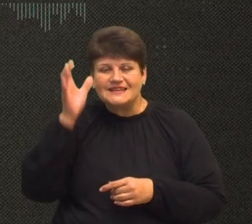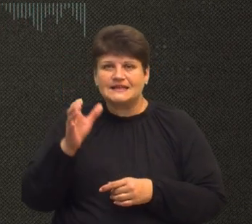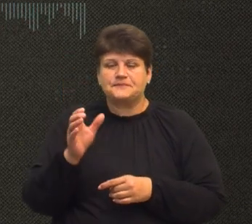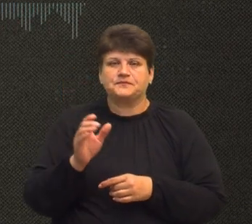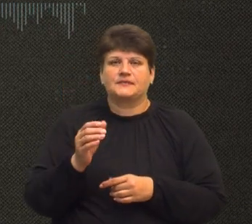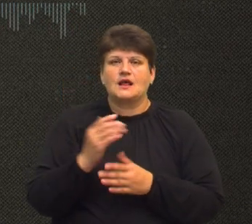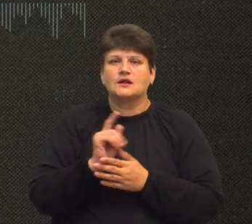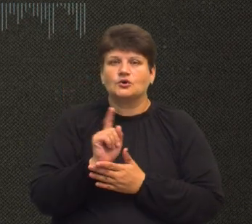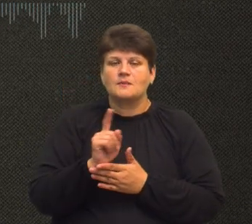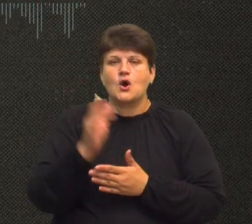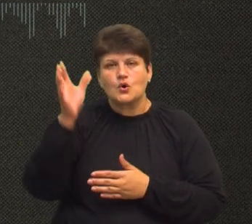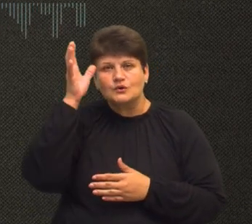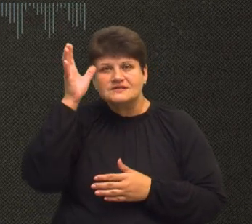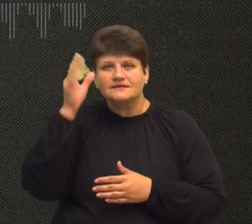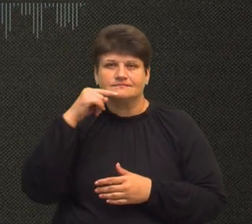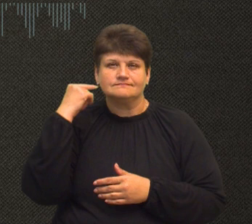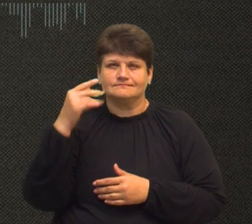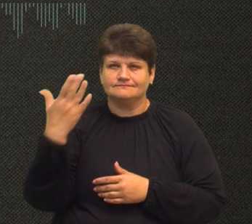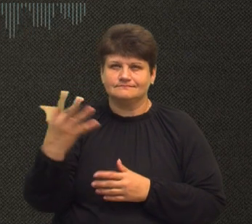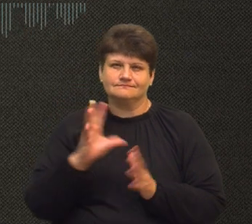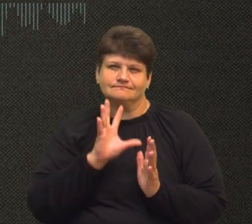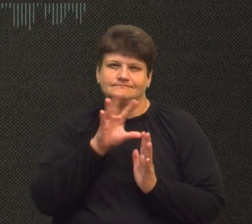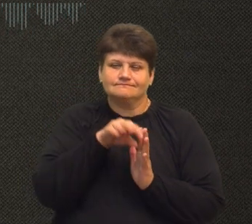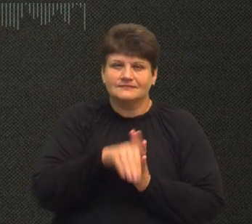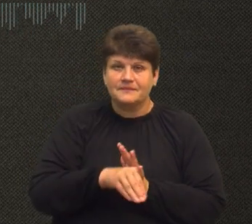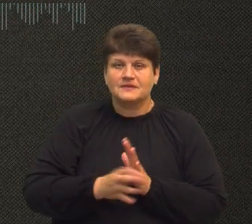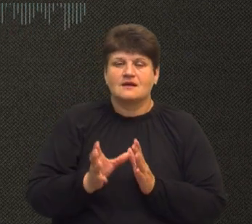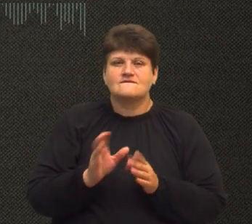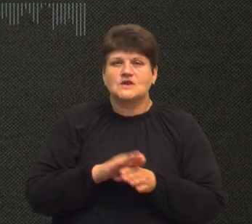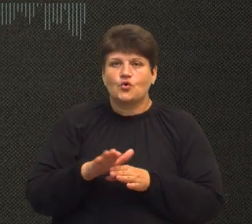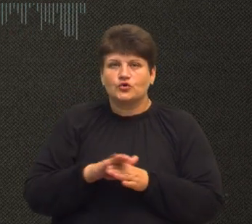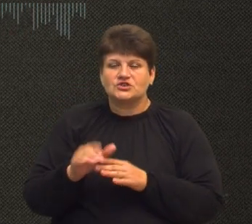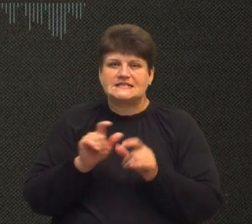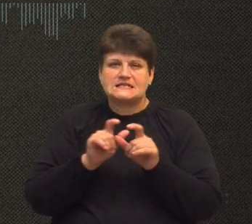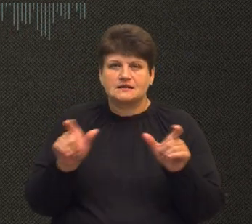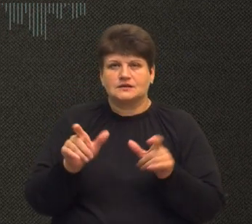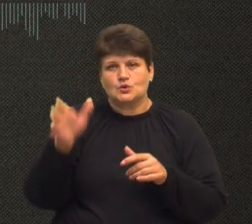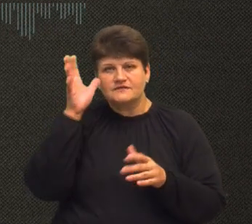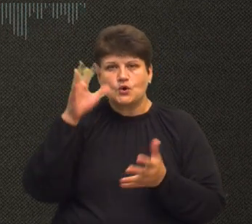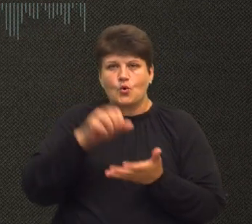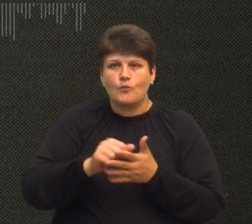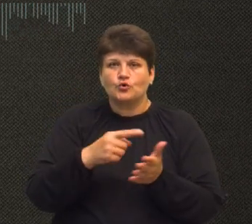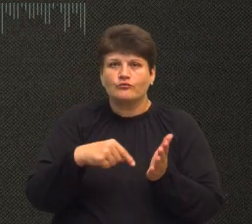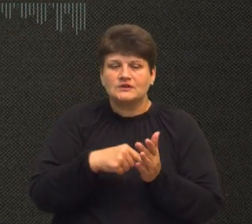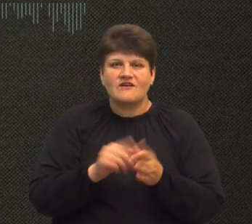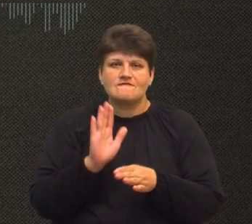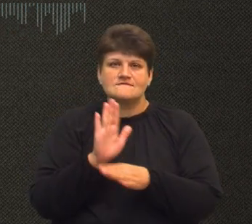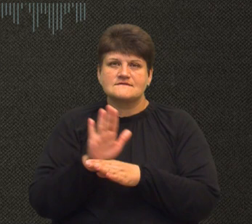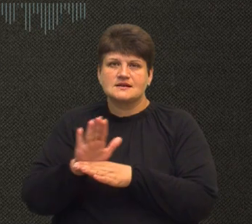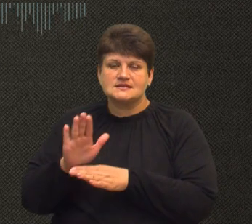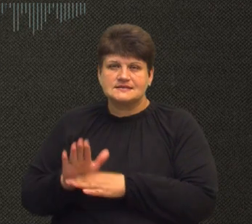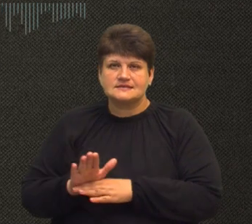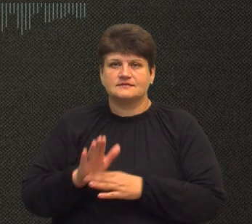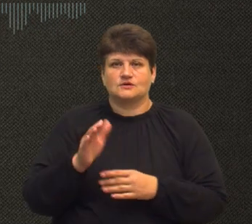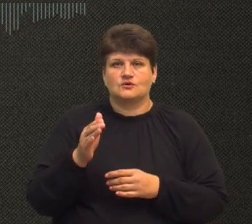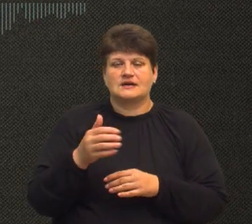вона використовувала свої владні повноваження, здійснюючи управління закладами освіти окупованого міста, відповідно до вказівок і директив Гауляйтера